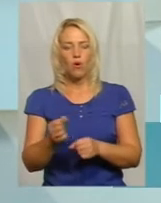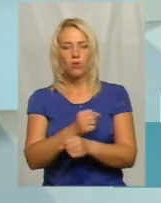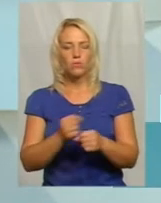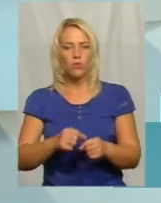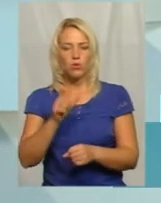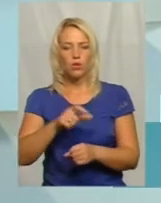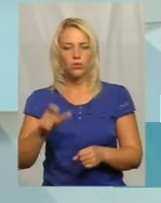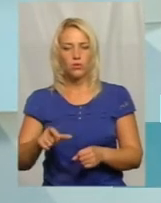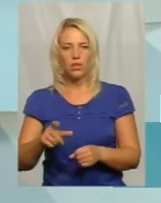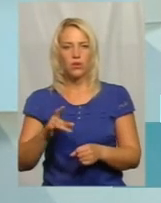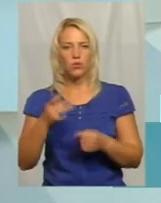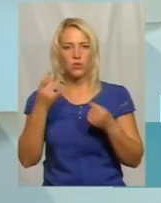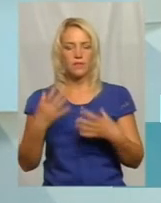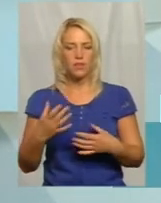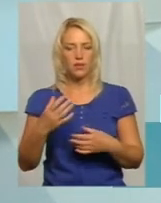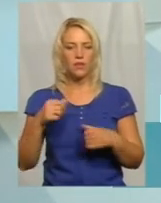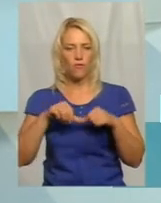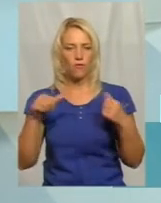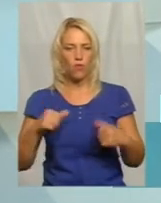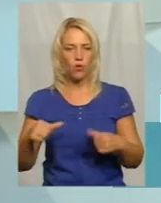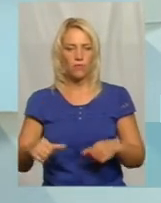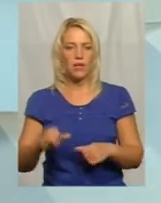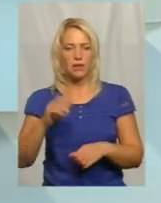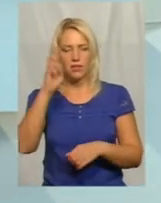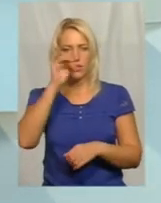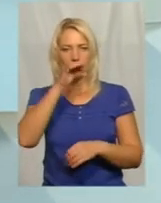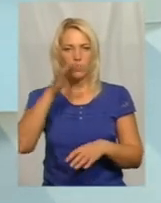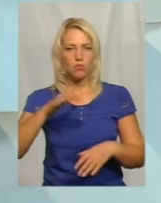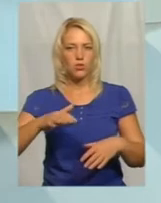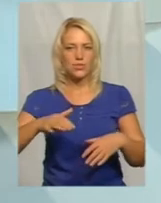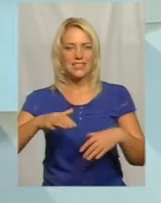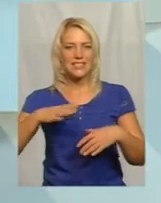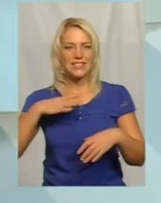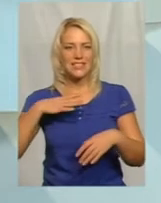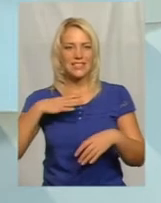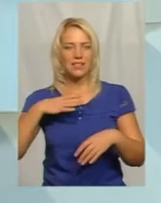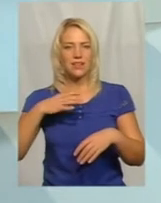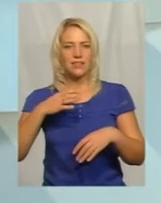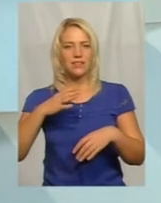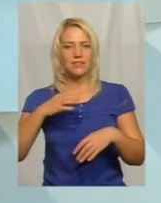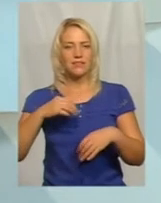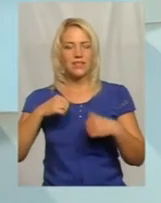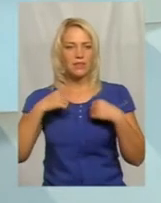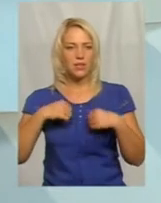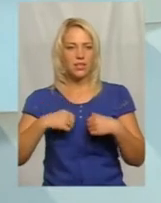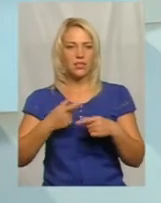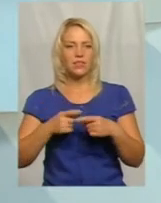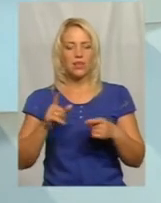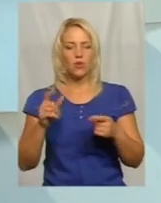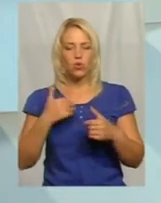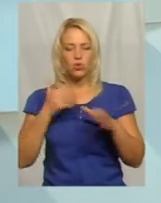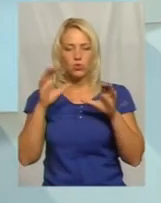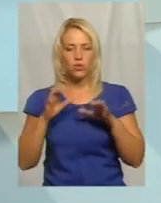-добровольців. Наша держава ніяк не може змиритися, якось узаконити це, якось дати якогось куратора